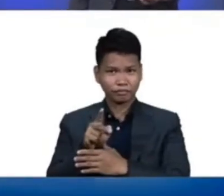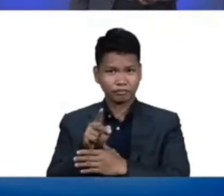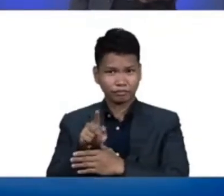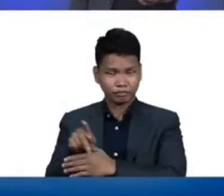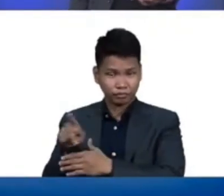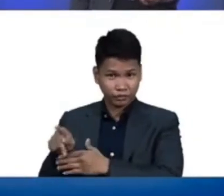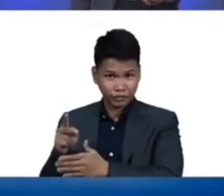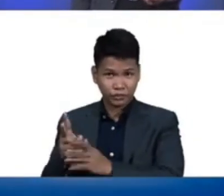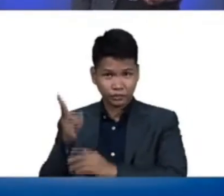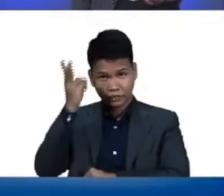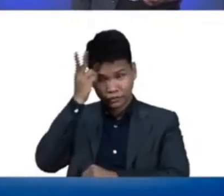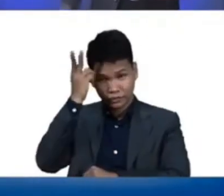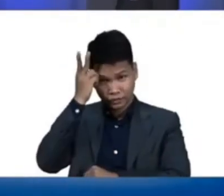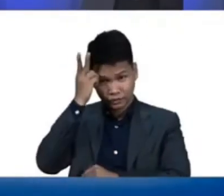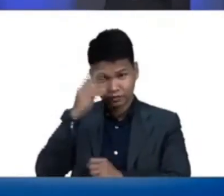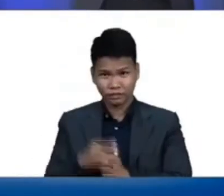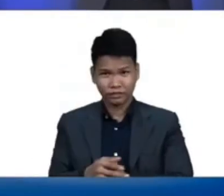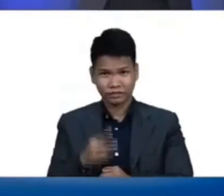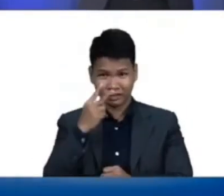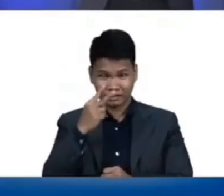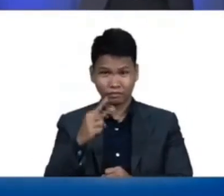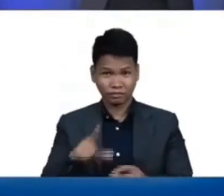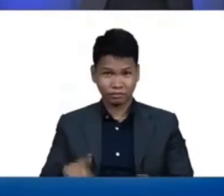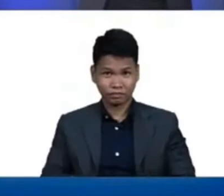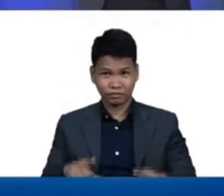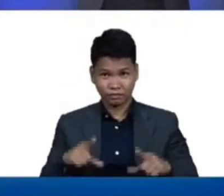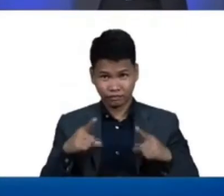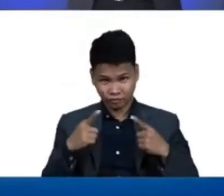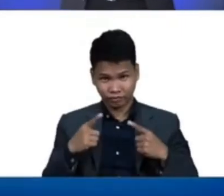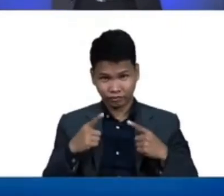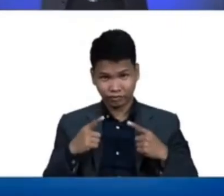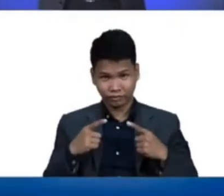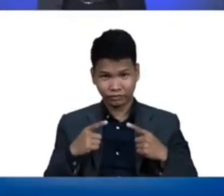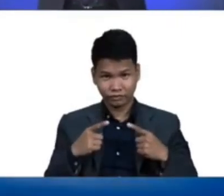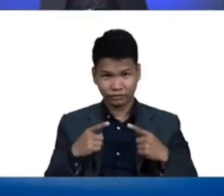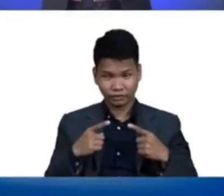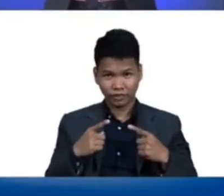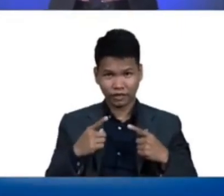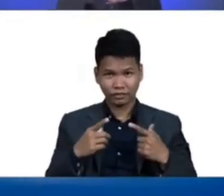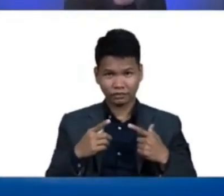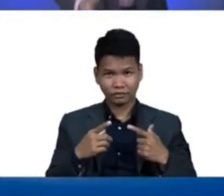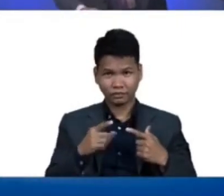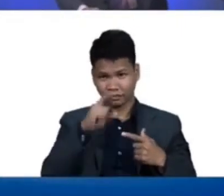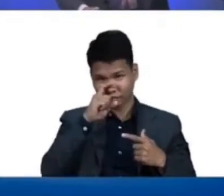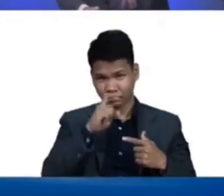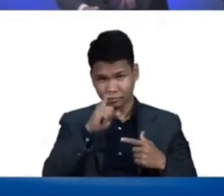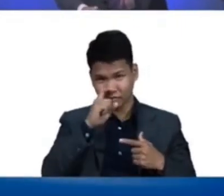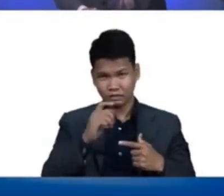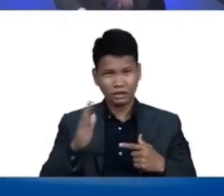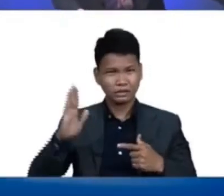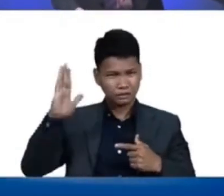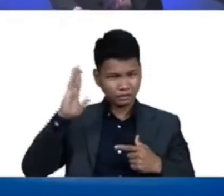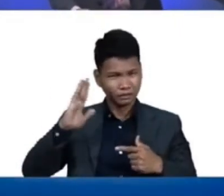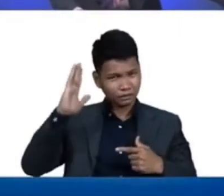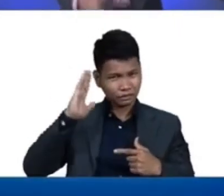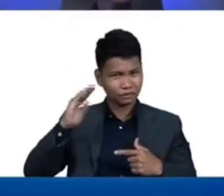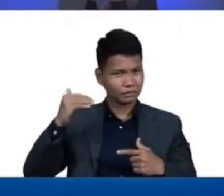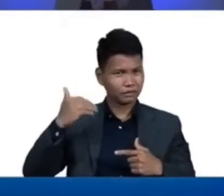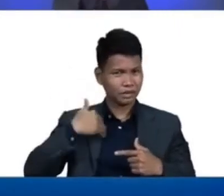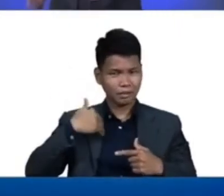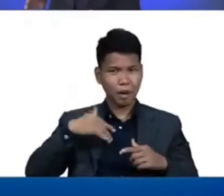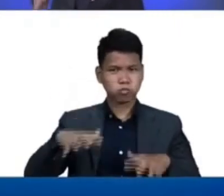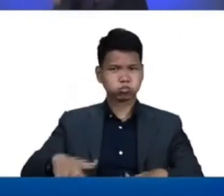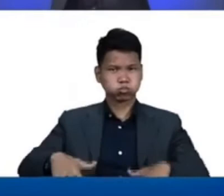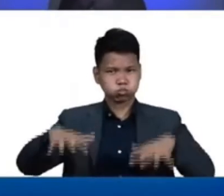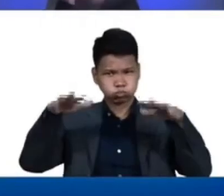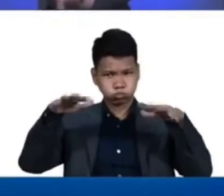life expectancy comparing people na bago dumating yung baha at yung